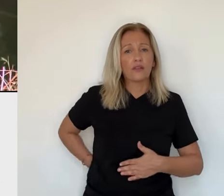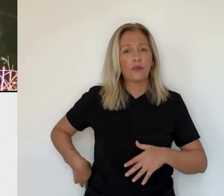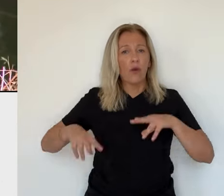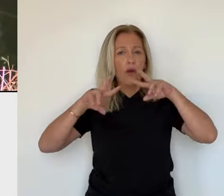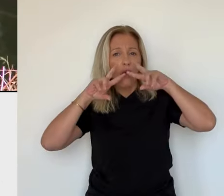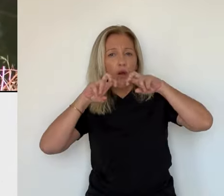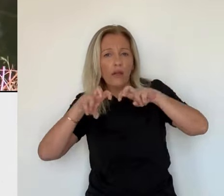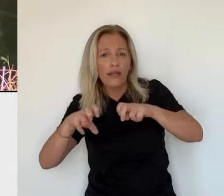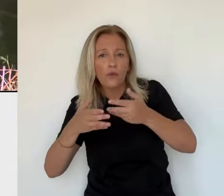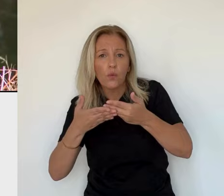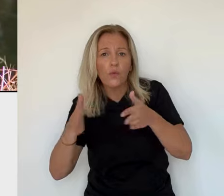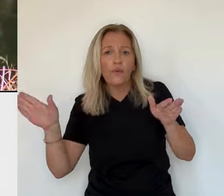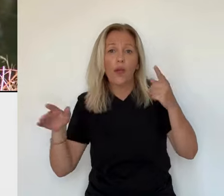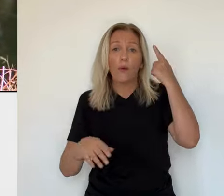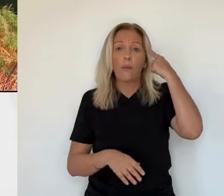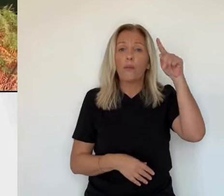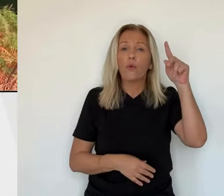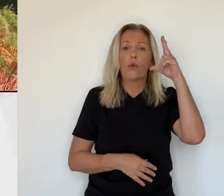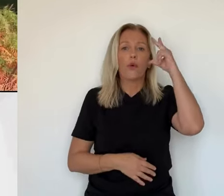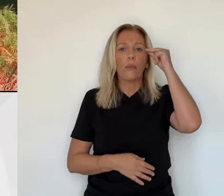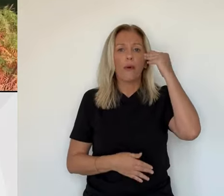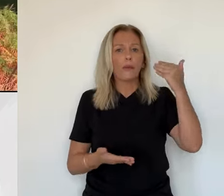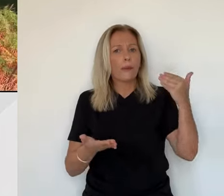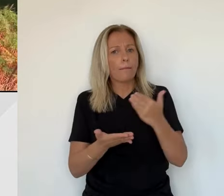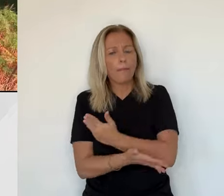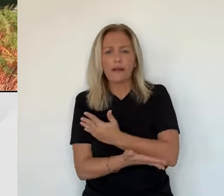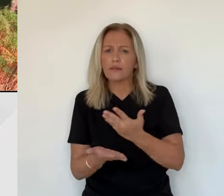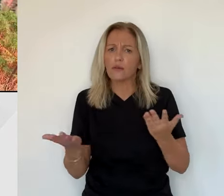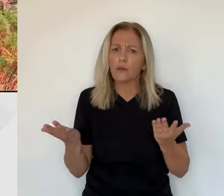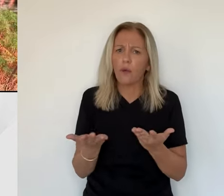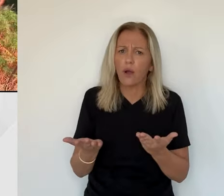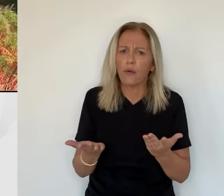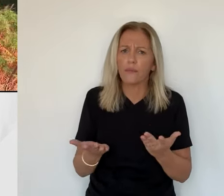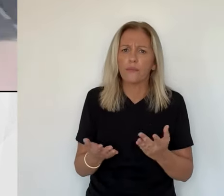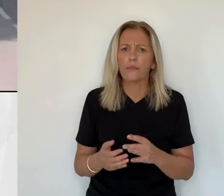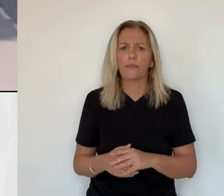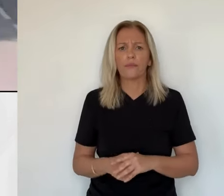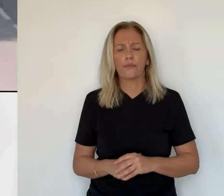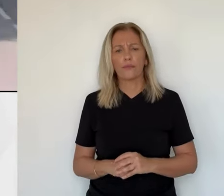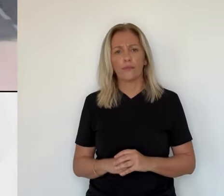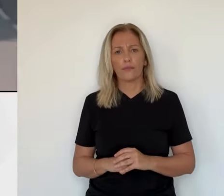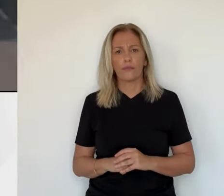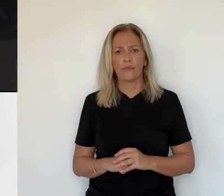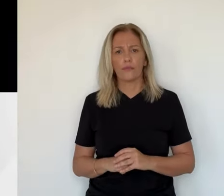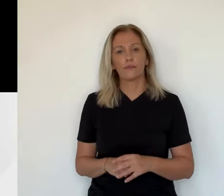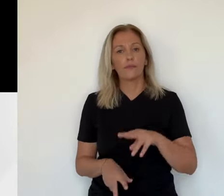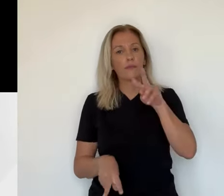leurs fruits, mais les recherches sont toujours en cours. Une enquête pour disparition inquiétante a été ouverte par le parquet d'Ajaccio.